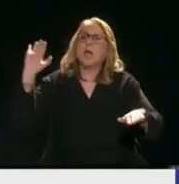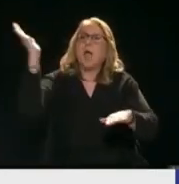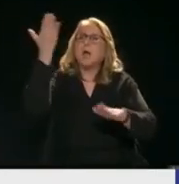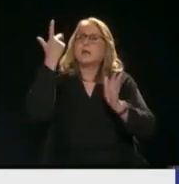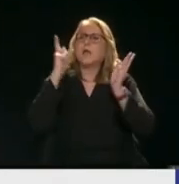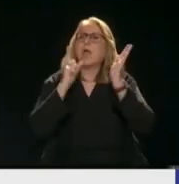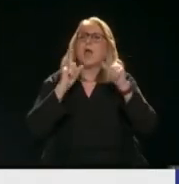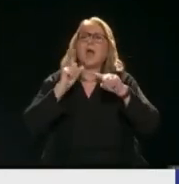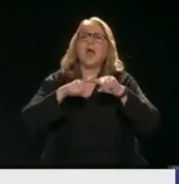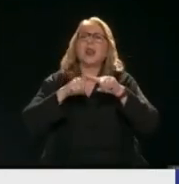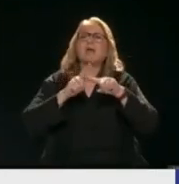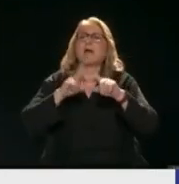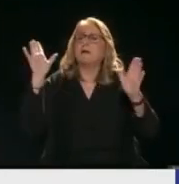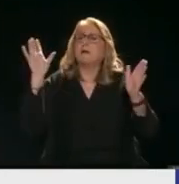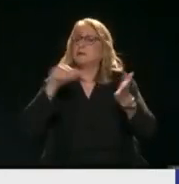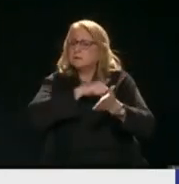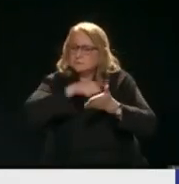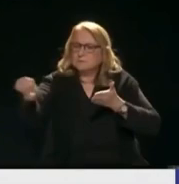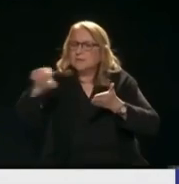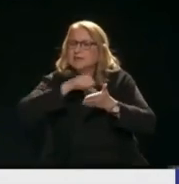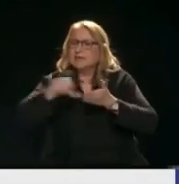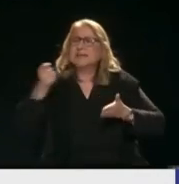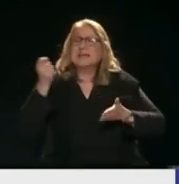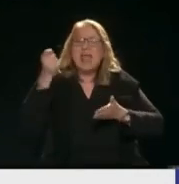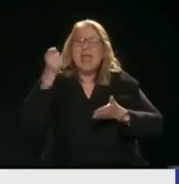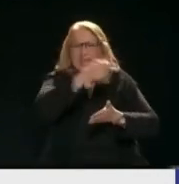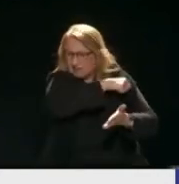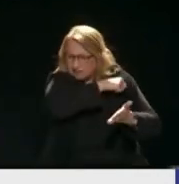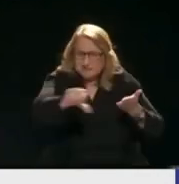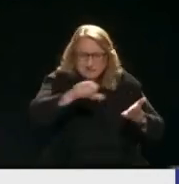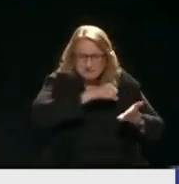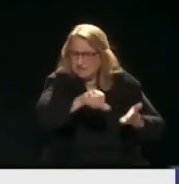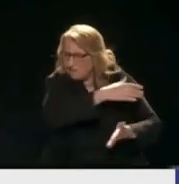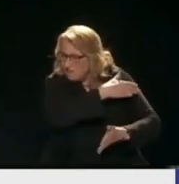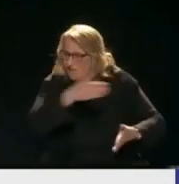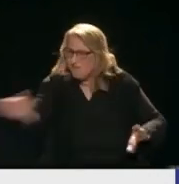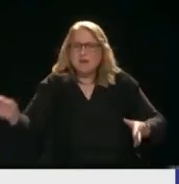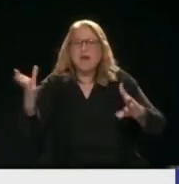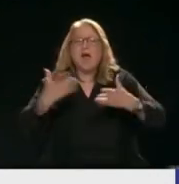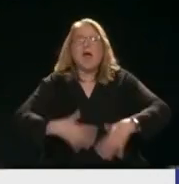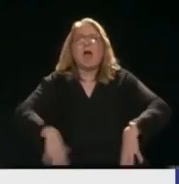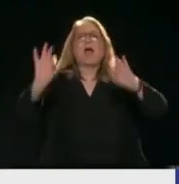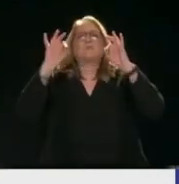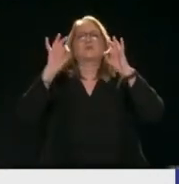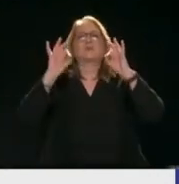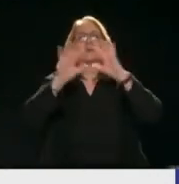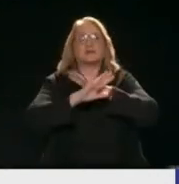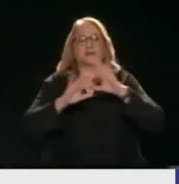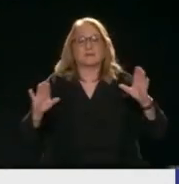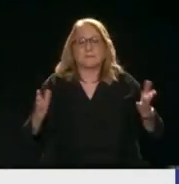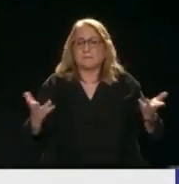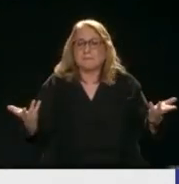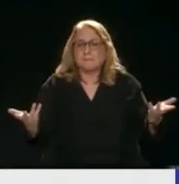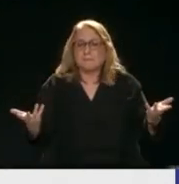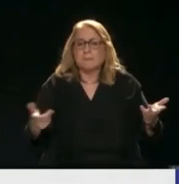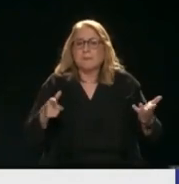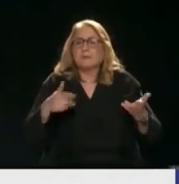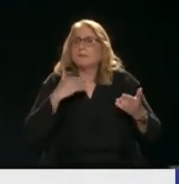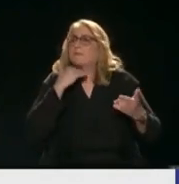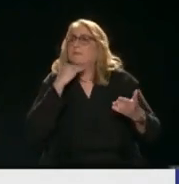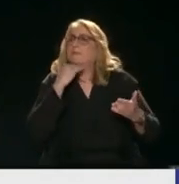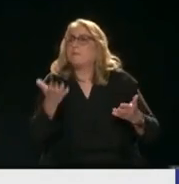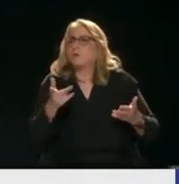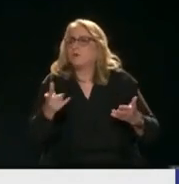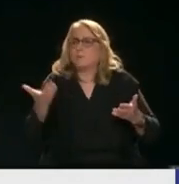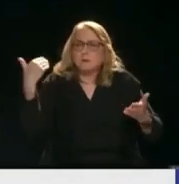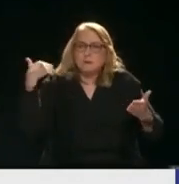Αγαπητέ με δάνεια Με χρέος Που Μπορώ σε ένα θέμελο Που είναι εμπλαλωμένο Και έχει ανατιναχτεί τόσες φορές Να χτίσω πάνω σε